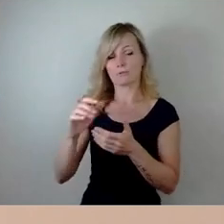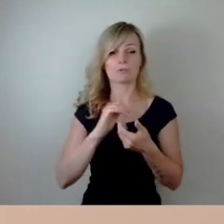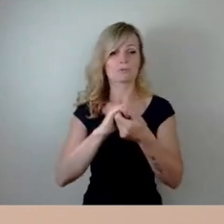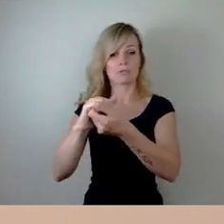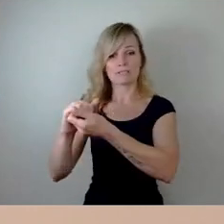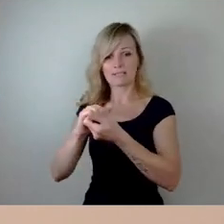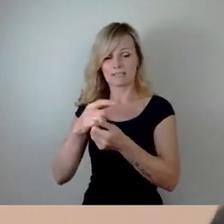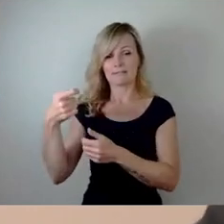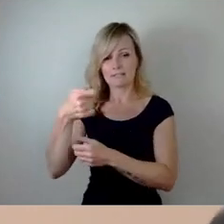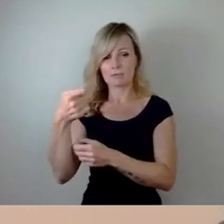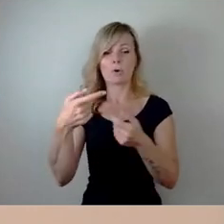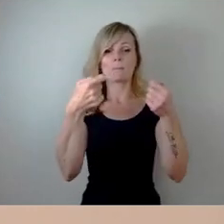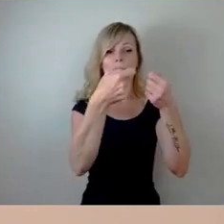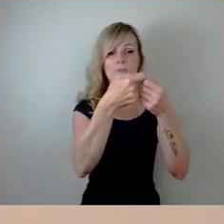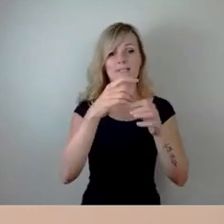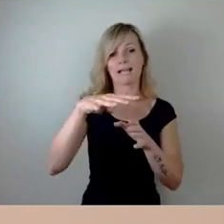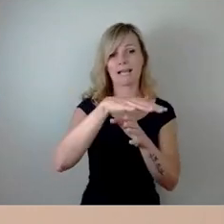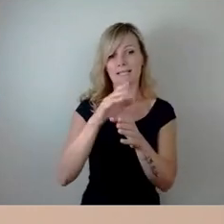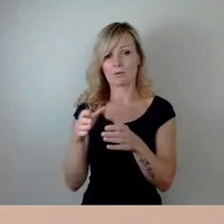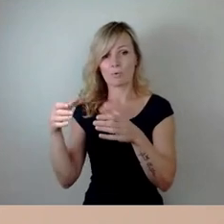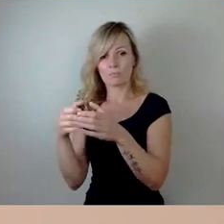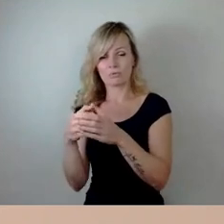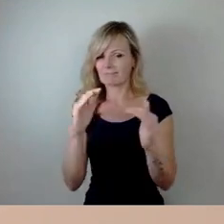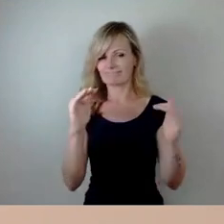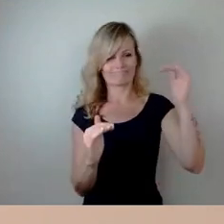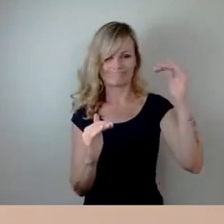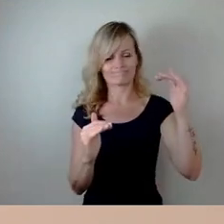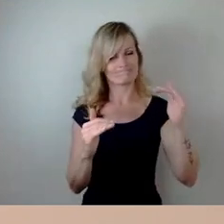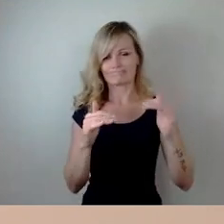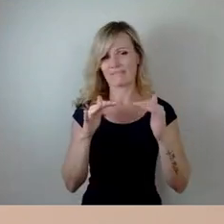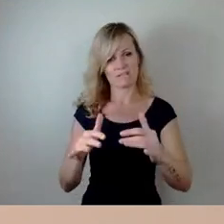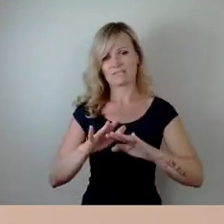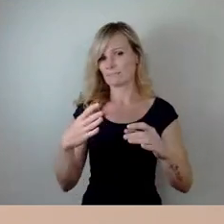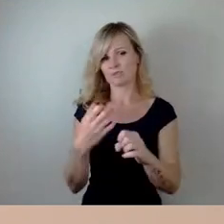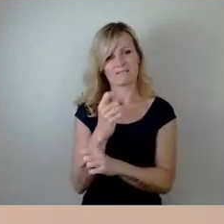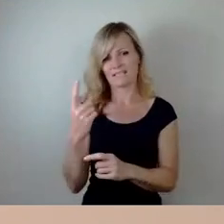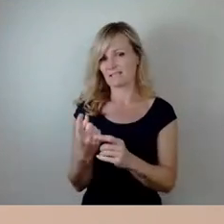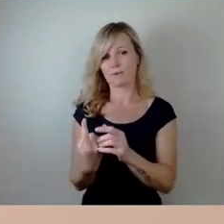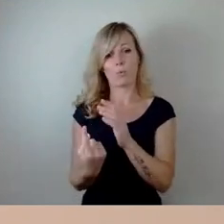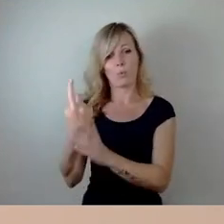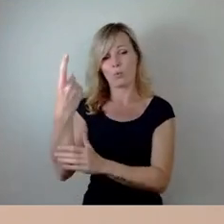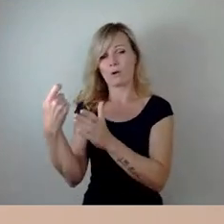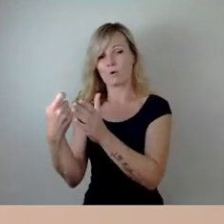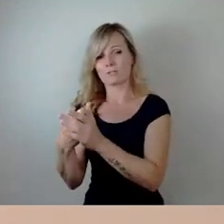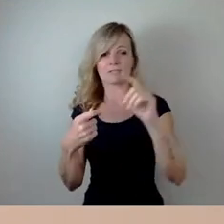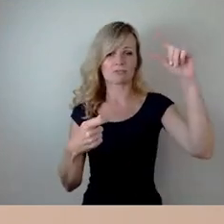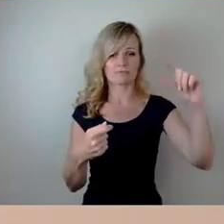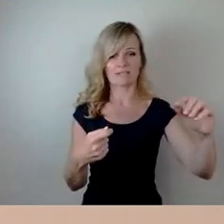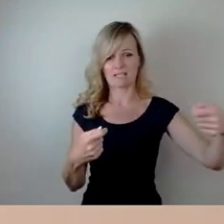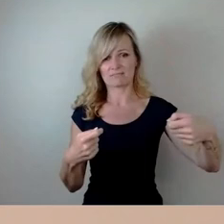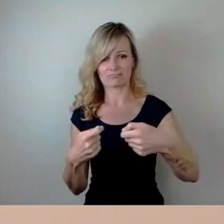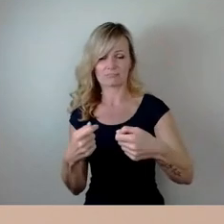Land und Kommune nicht mehr wirksam ist. Insofern finden Sie auch den Beschlusspunkt 10 in der